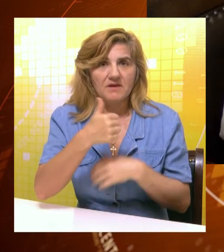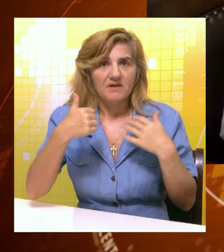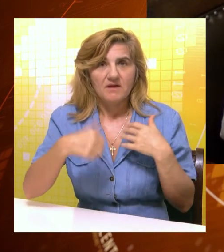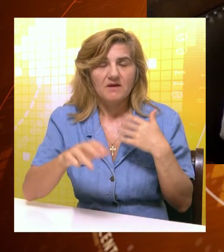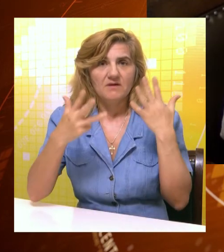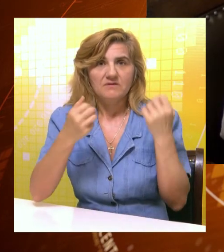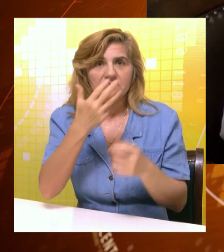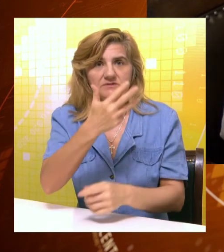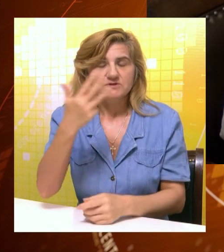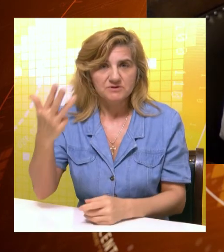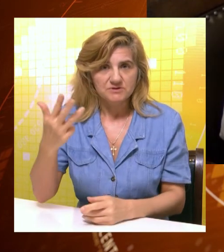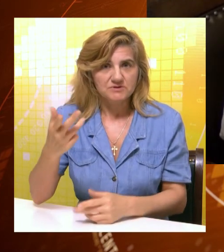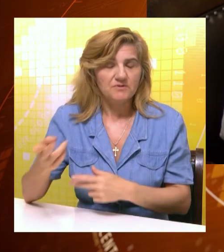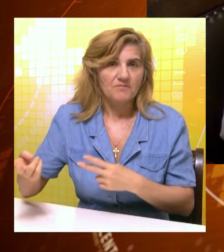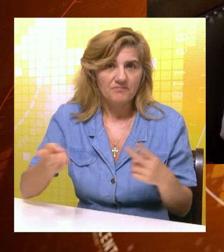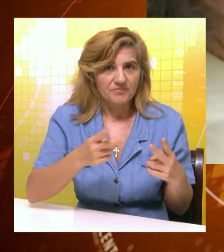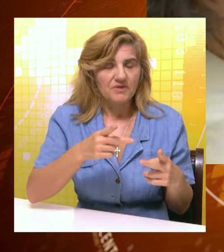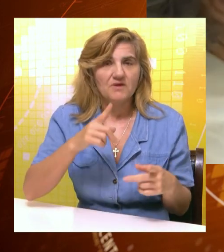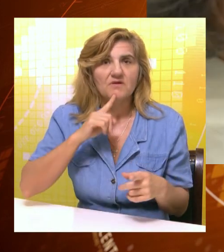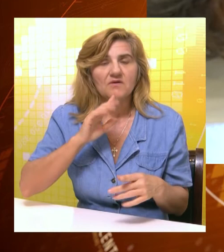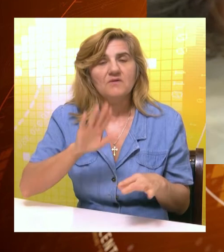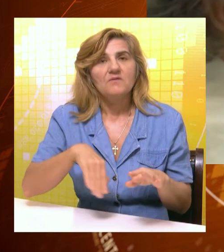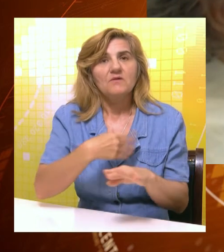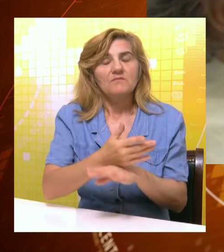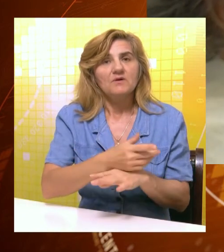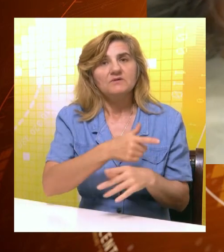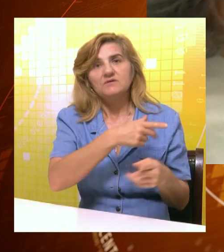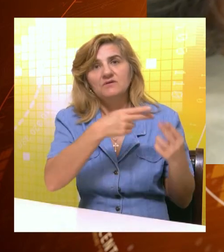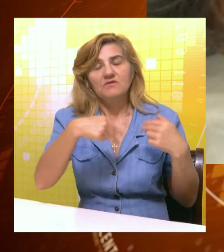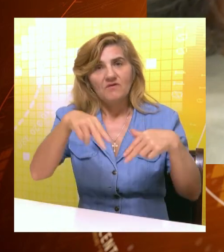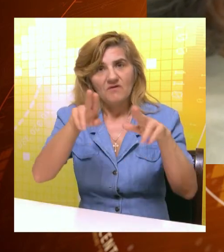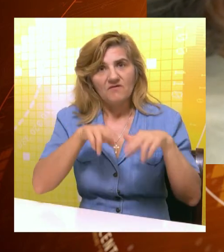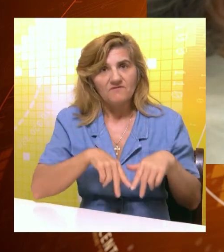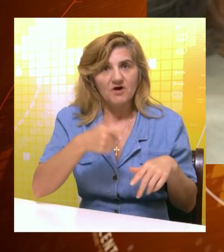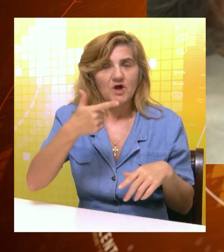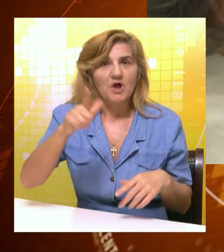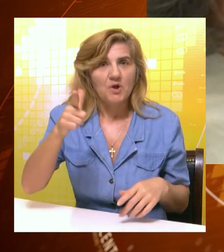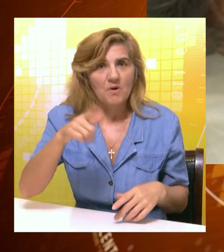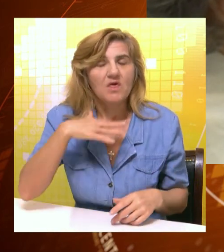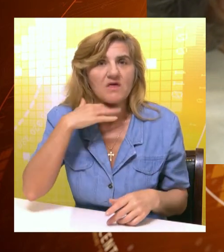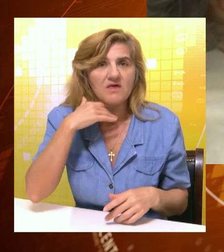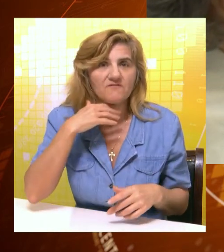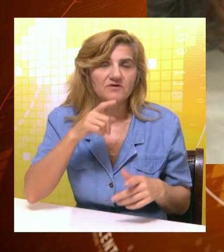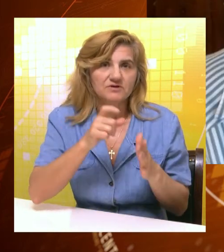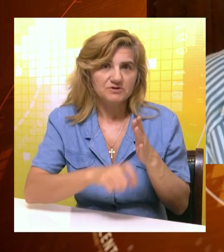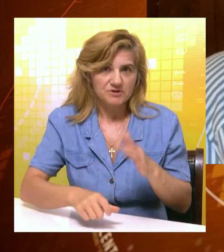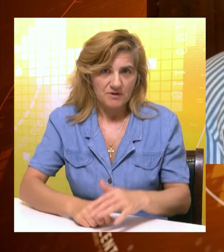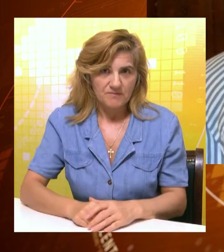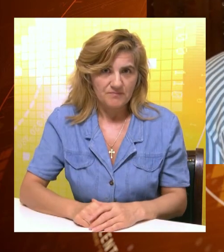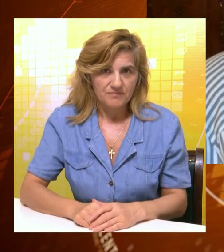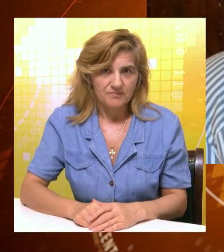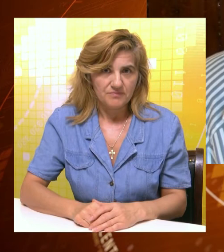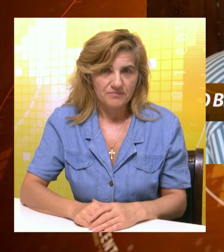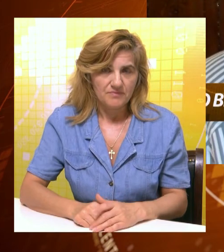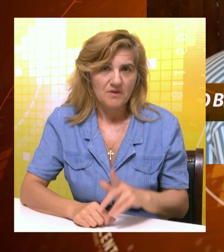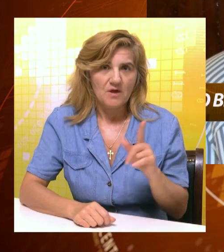1945. godine u julu je vraćena, ali je i pored svega uvek bila i ostala član jevreske opštine. To su